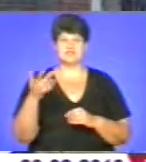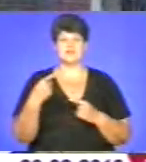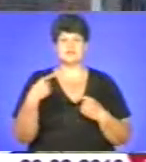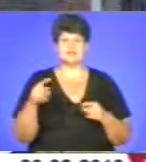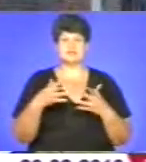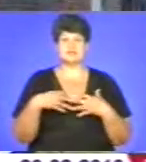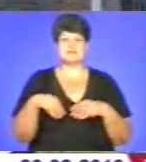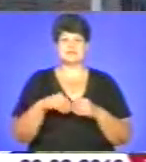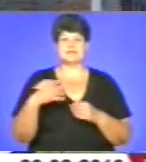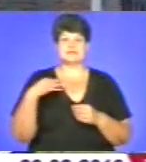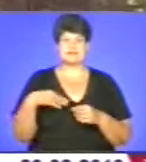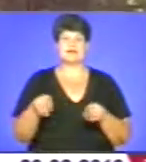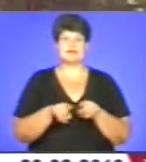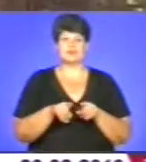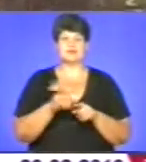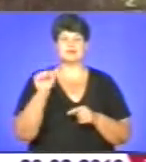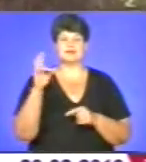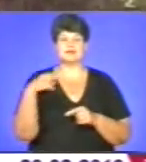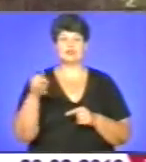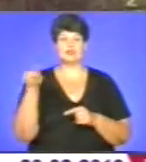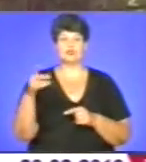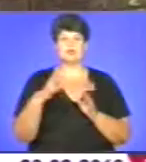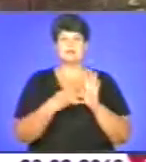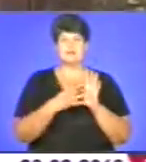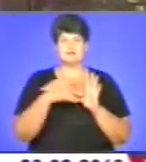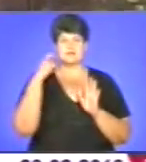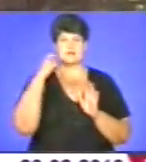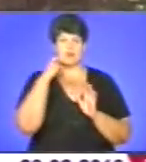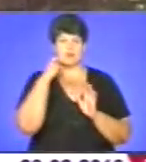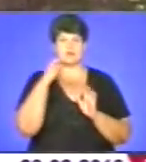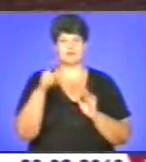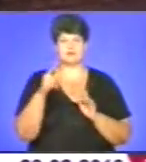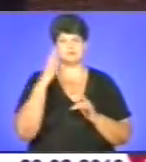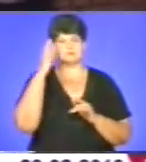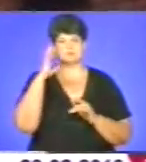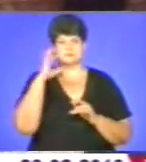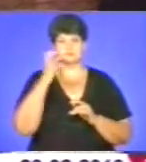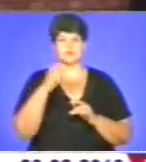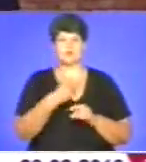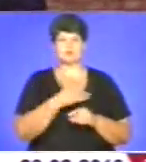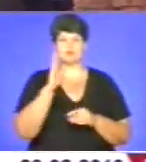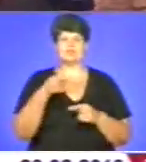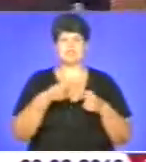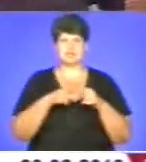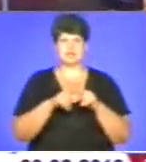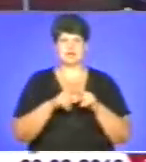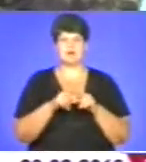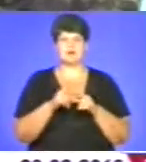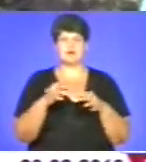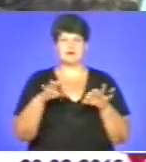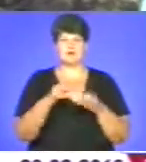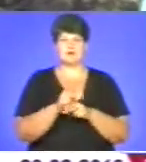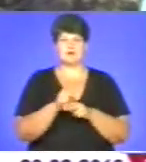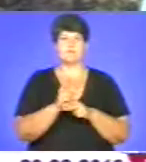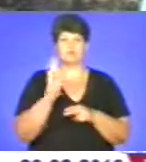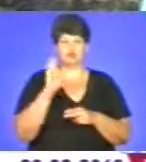села Ілавче син теж Андрій. Йому 9 років. І мрії у хлопчика вже серйозні. Хоче стати інженером-автомеханіком. Я буду